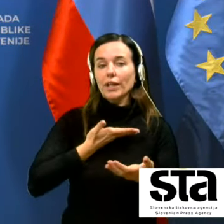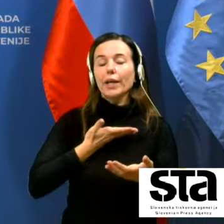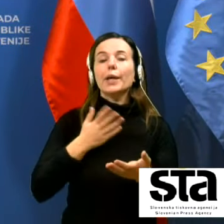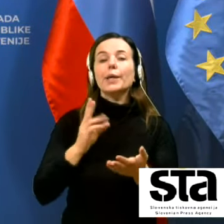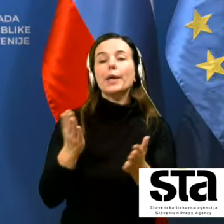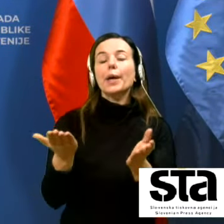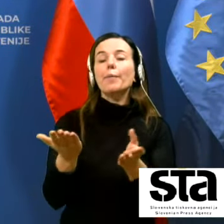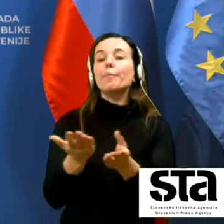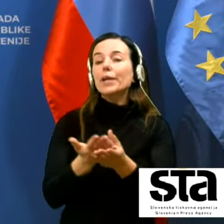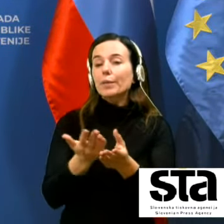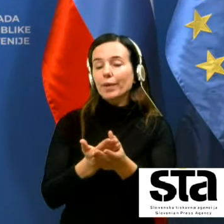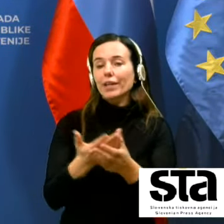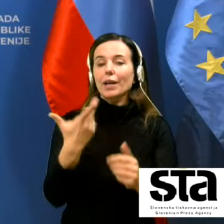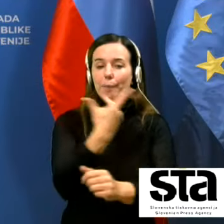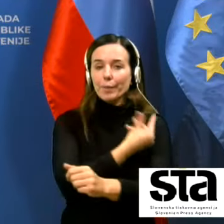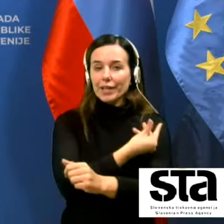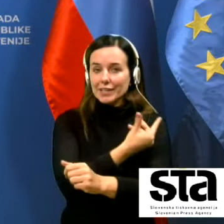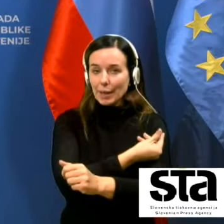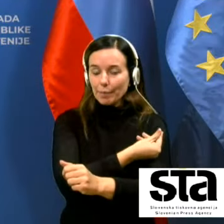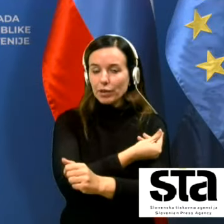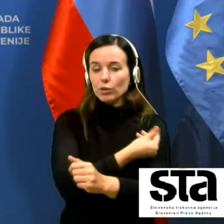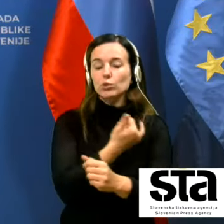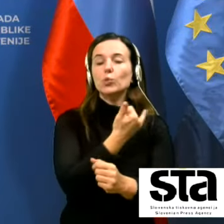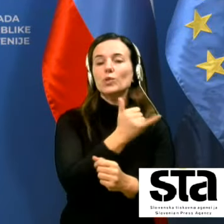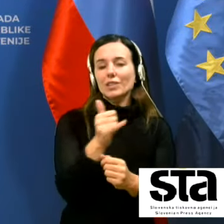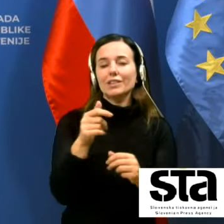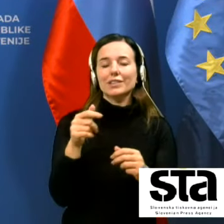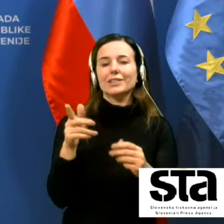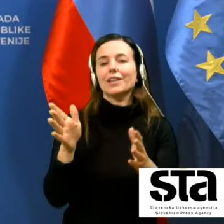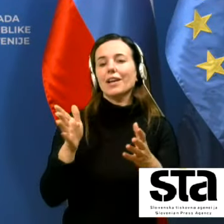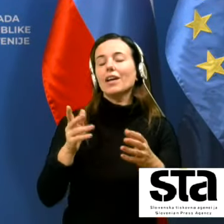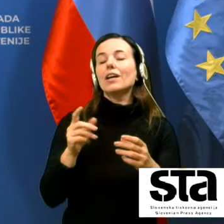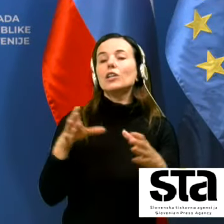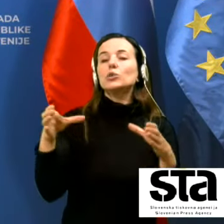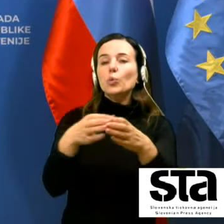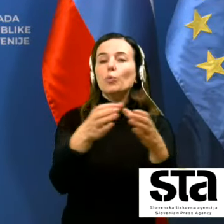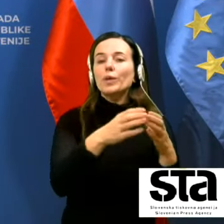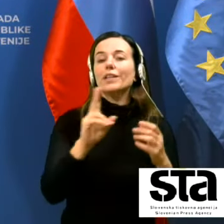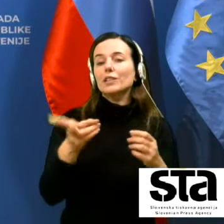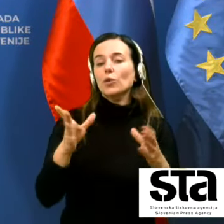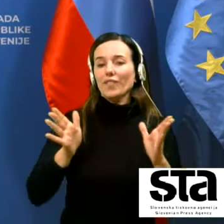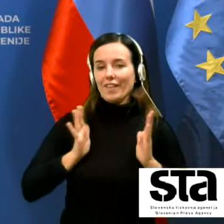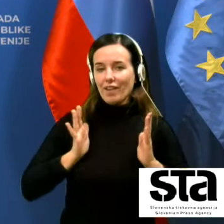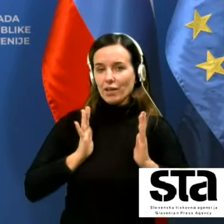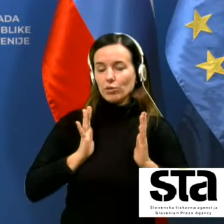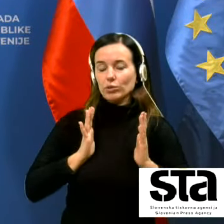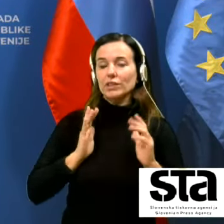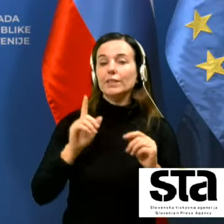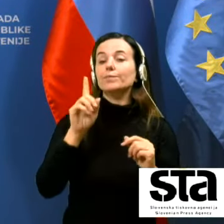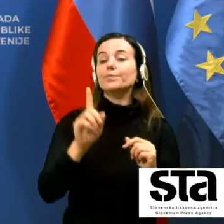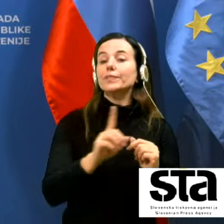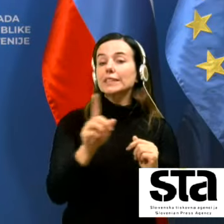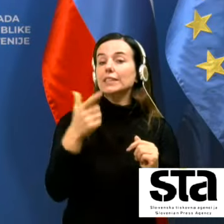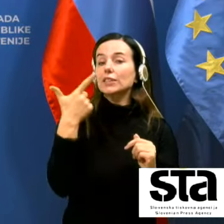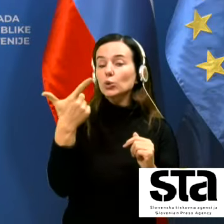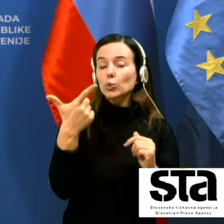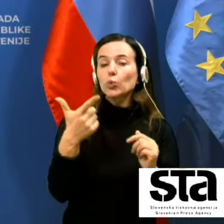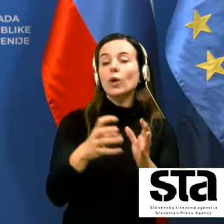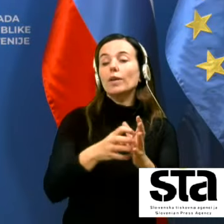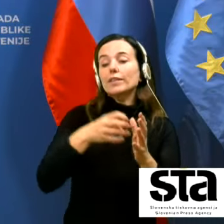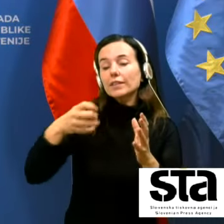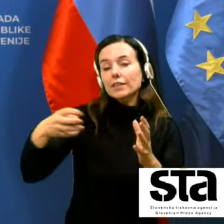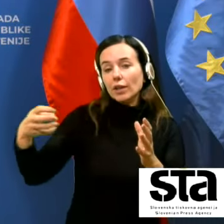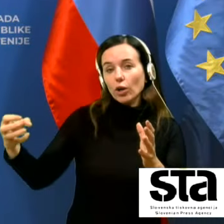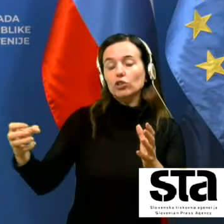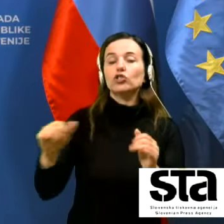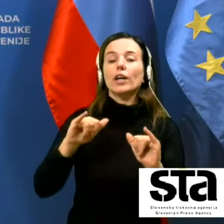ustrezna precepljenost teh rizičnih skupin predstav najstarejših druga pa je seveda žal bolj dolgoročna